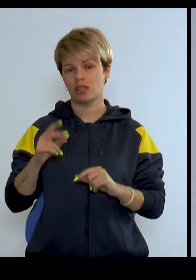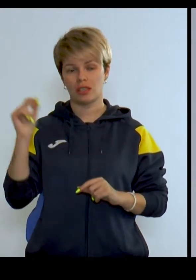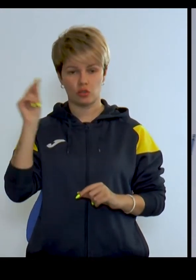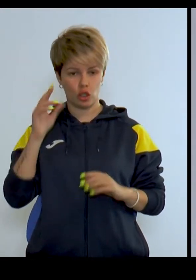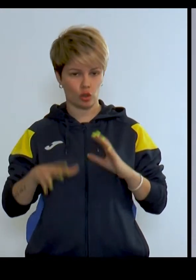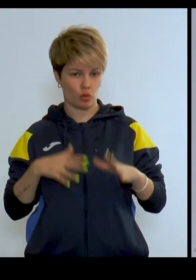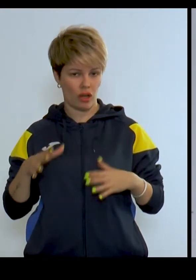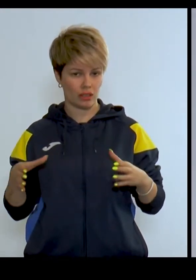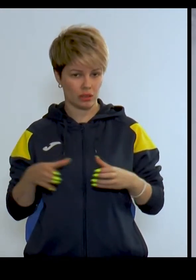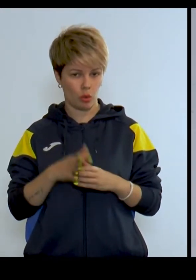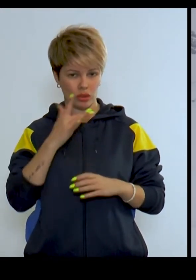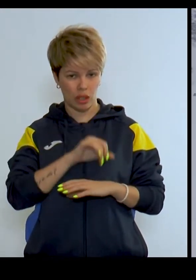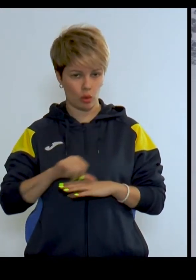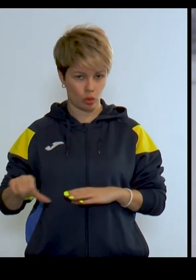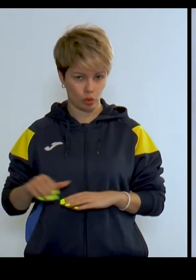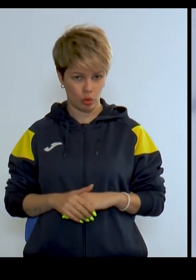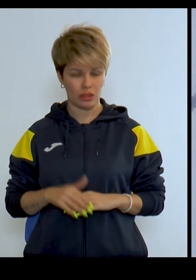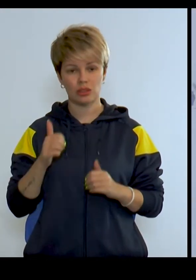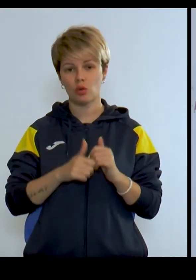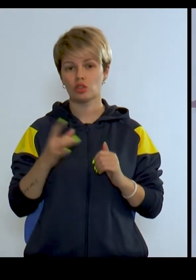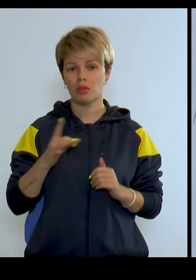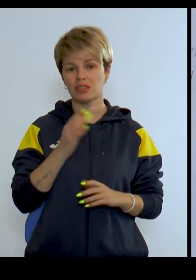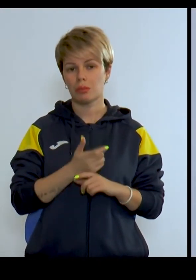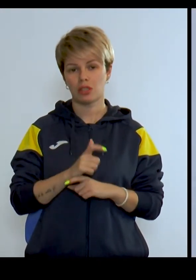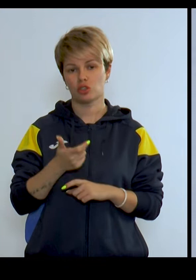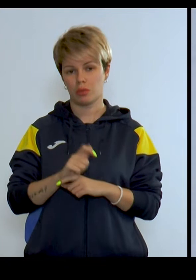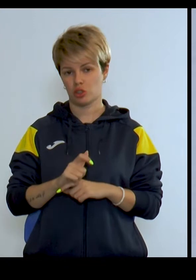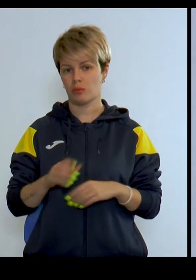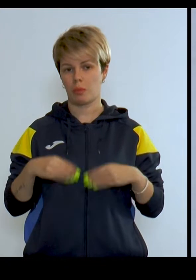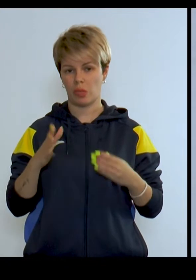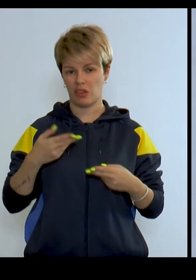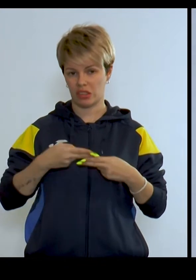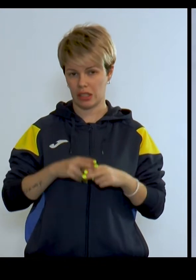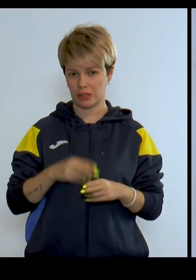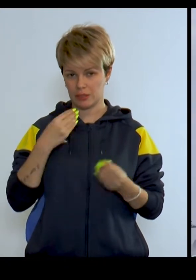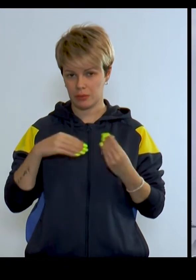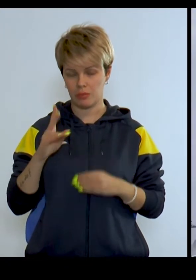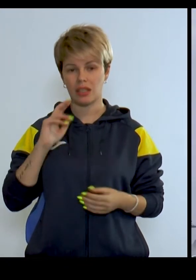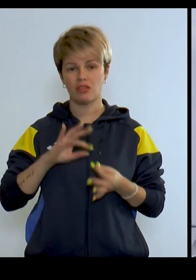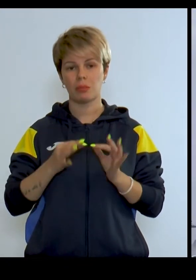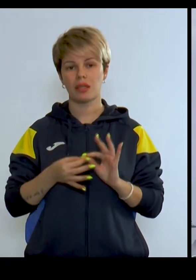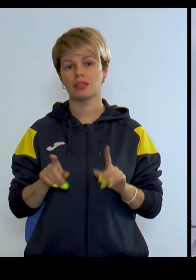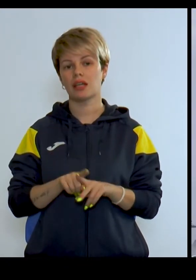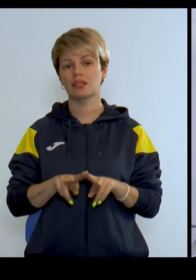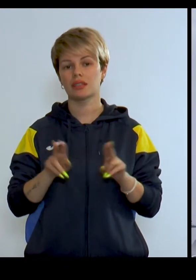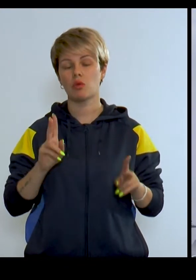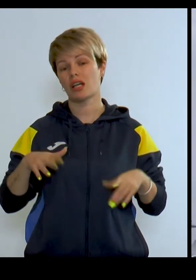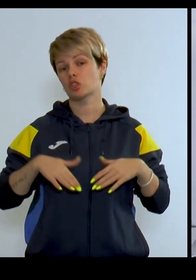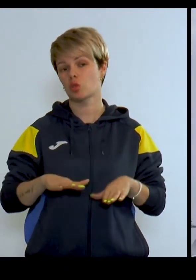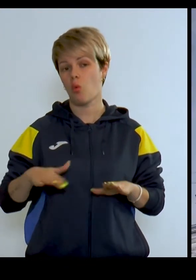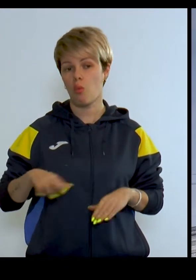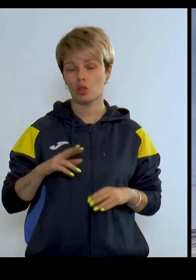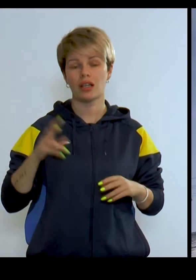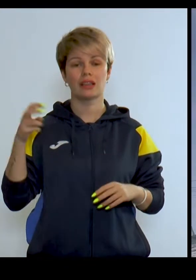виїжджала на навчально-тренувальні збори за кордоном Десь кожним разом все більше додавали у техніці На Дефлімпіаді, так само як і